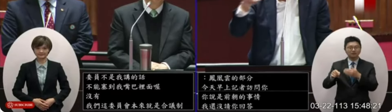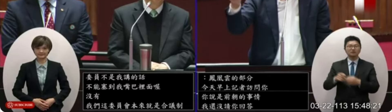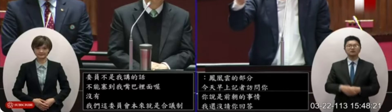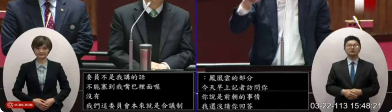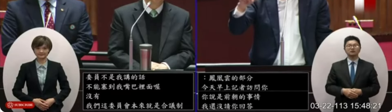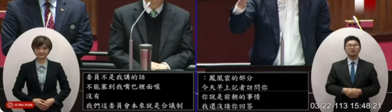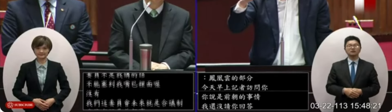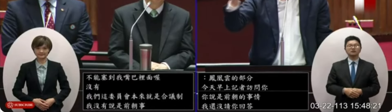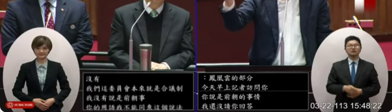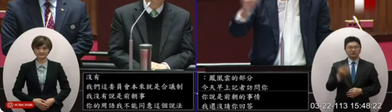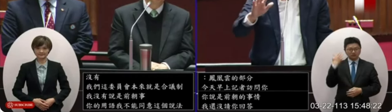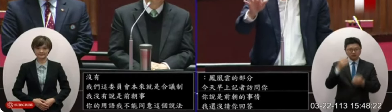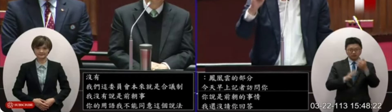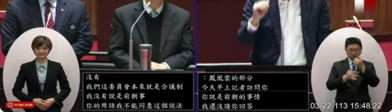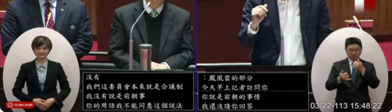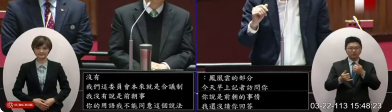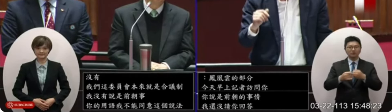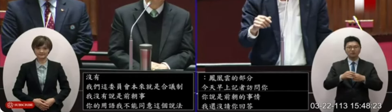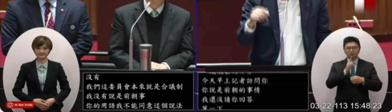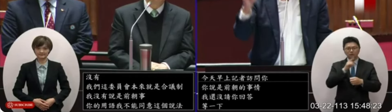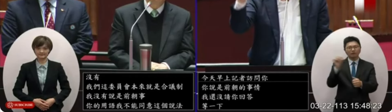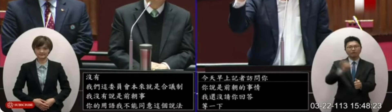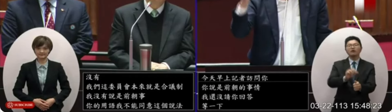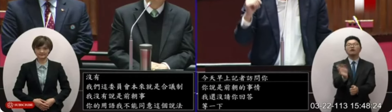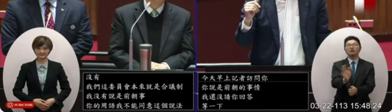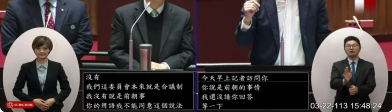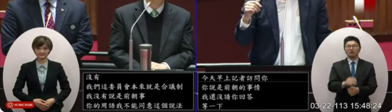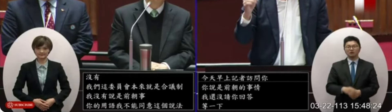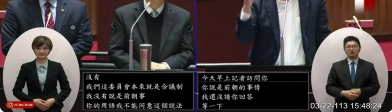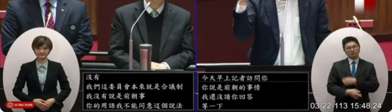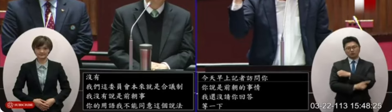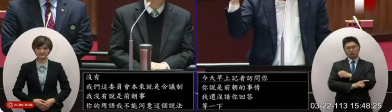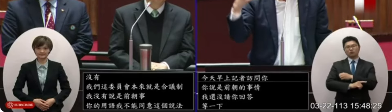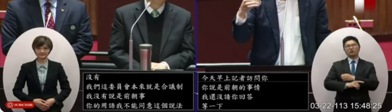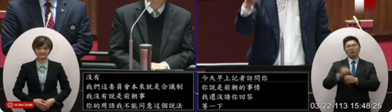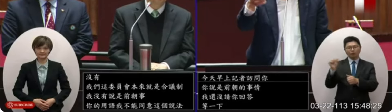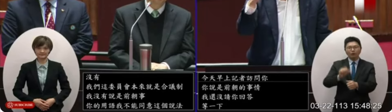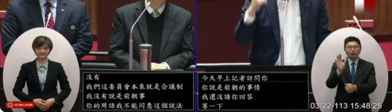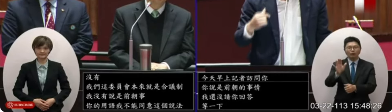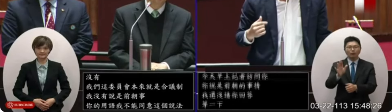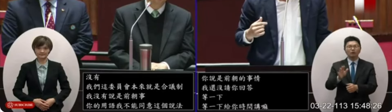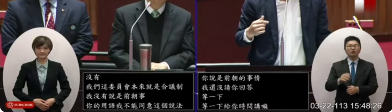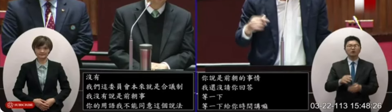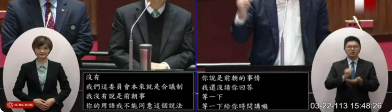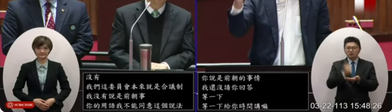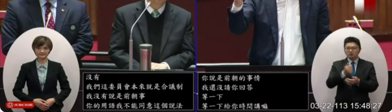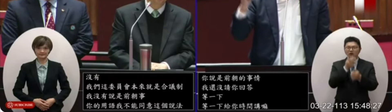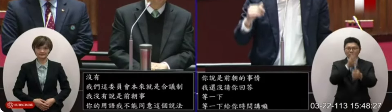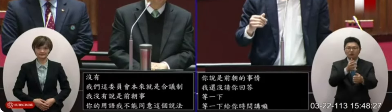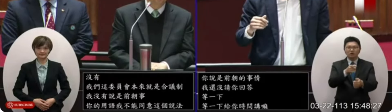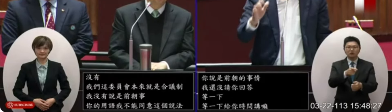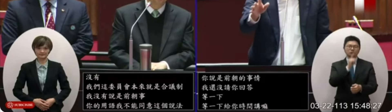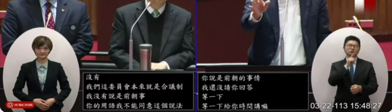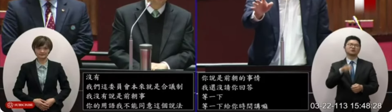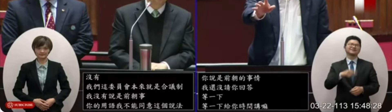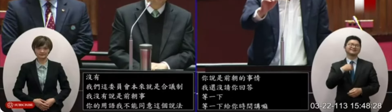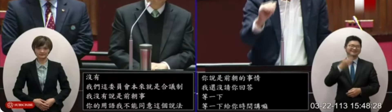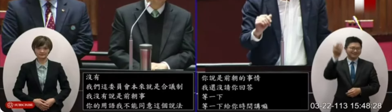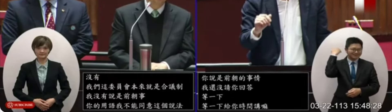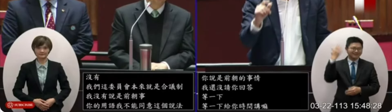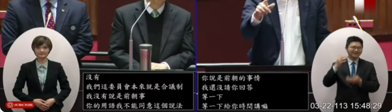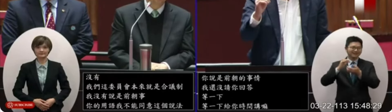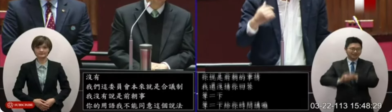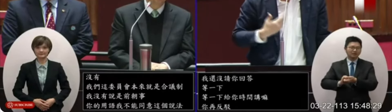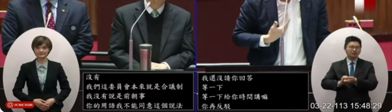前朝因為當時所有的委員絕大多數是說不要裁罰可是裁罰了所以記者就問你說怎麼會這樣你說那是前朝決定好